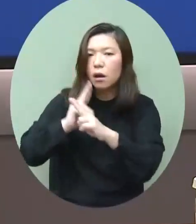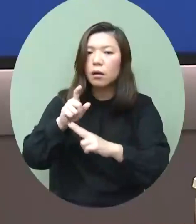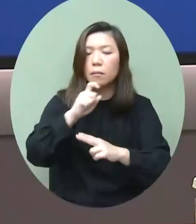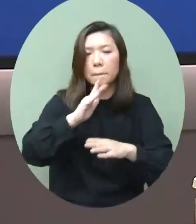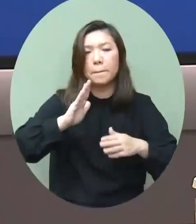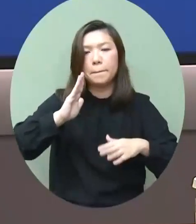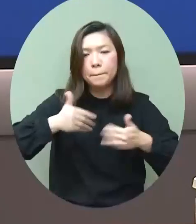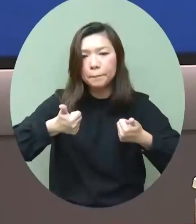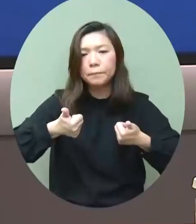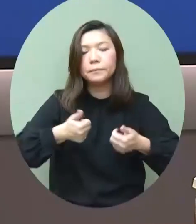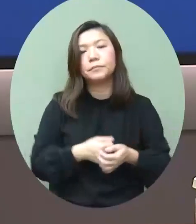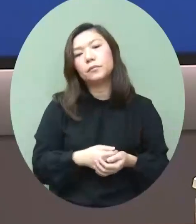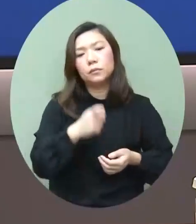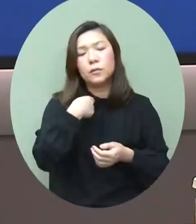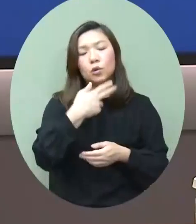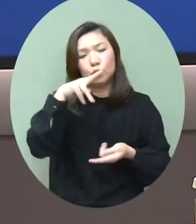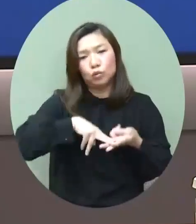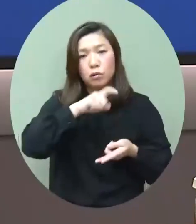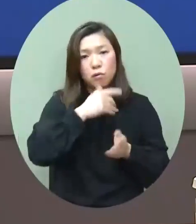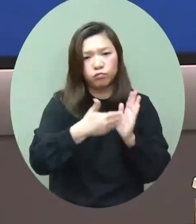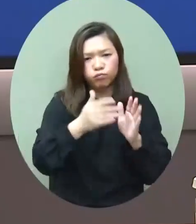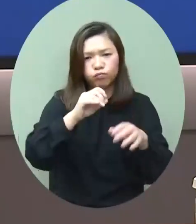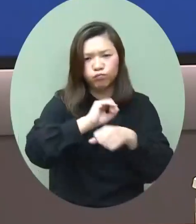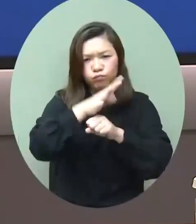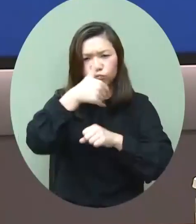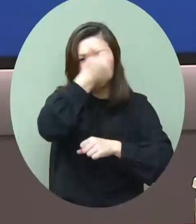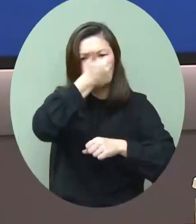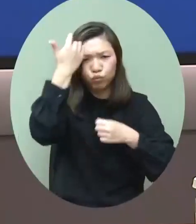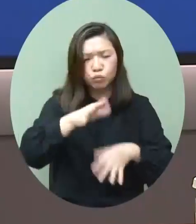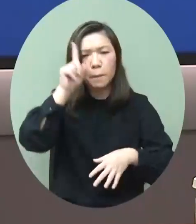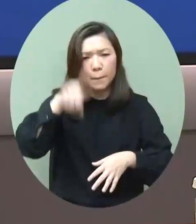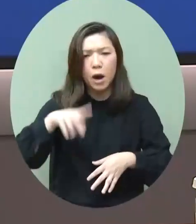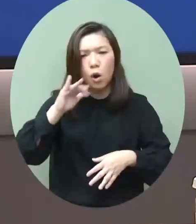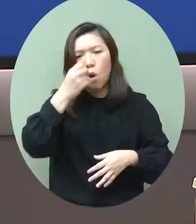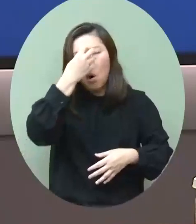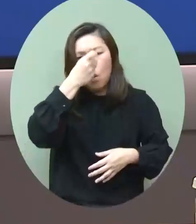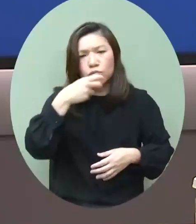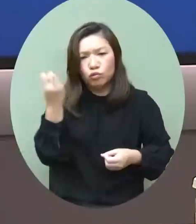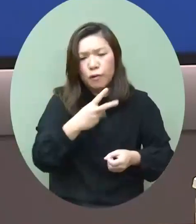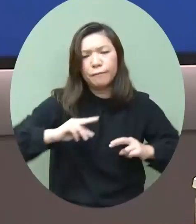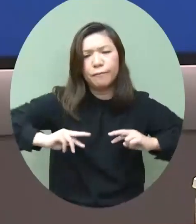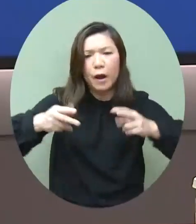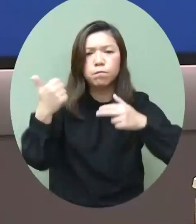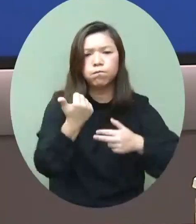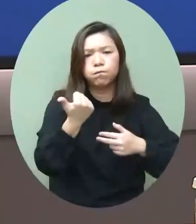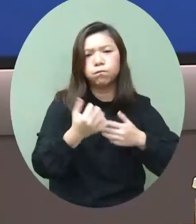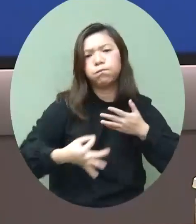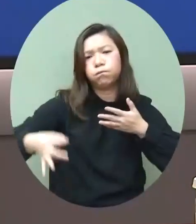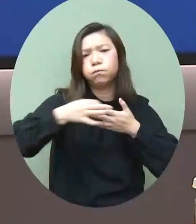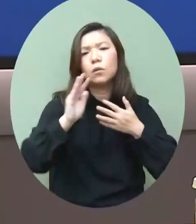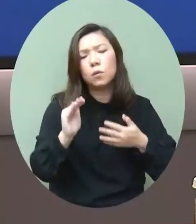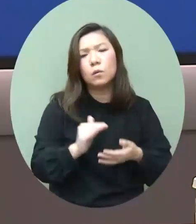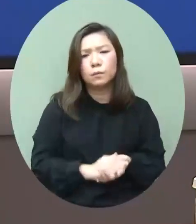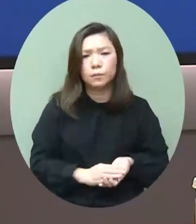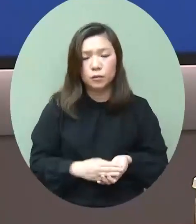我們相信在疫情過去之後香港是可以有一個更加好的發展但是